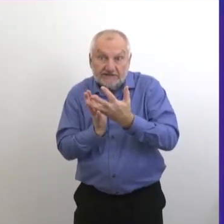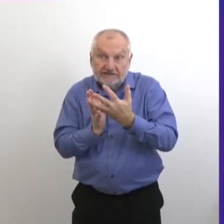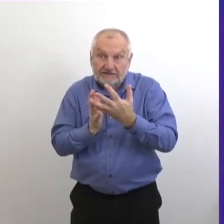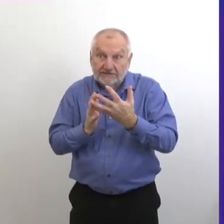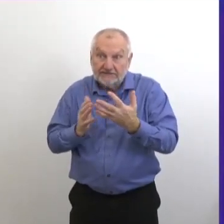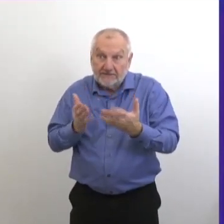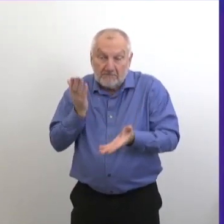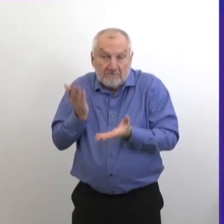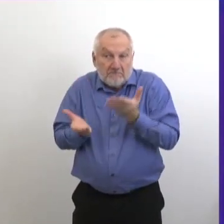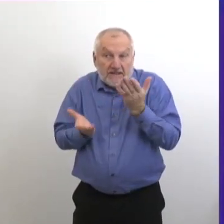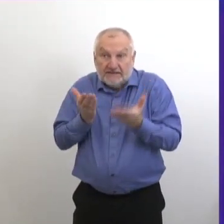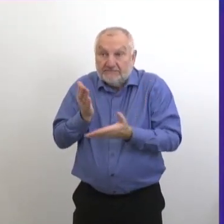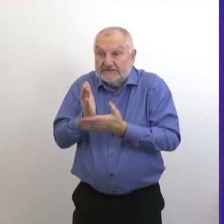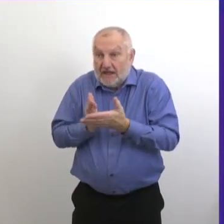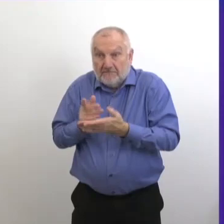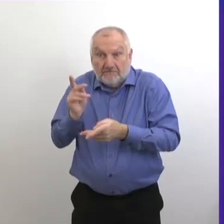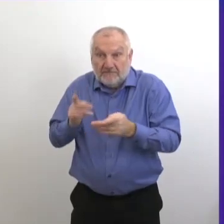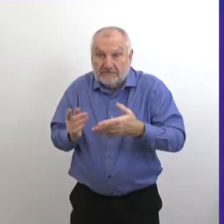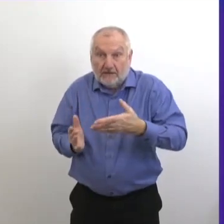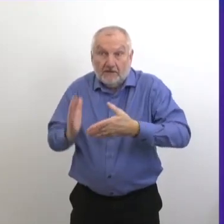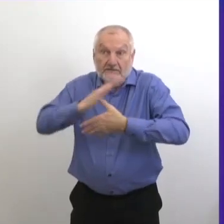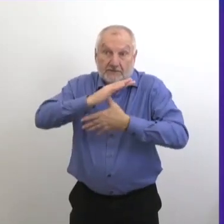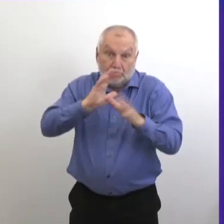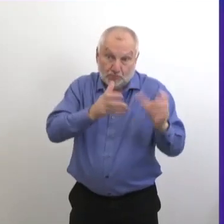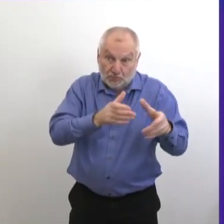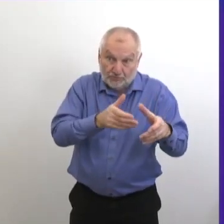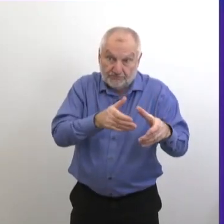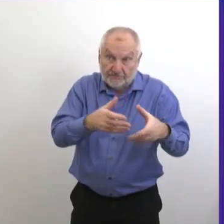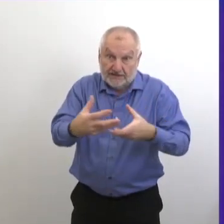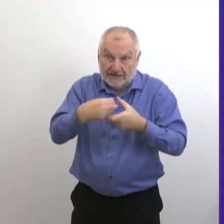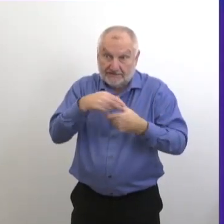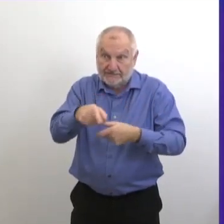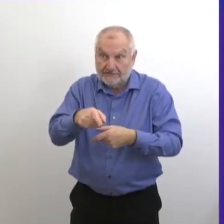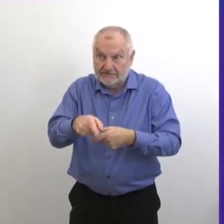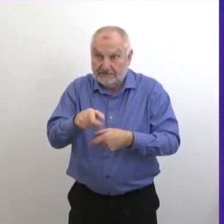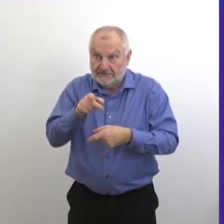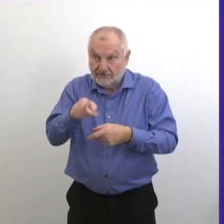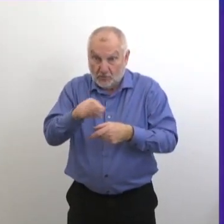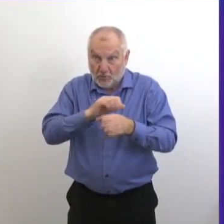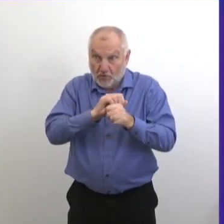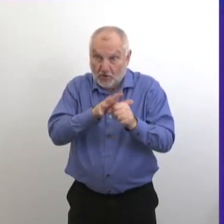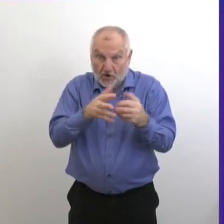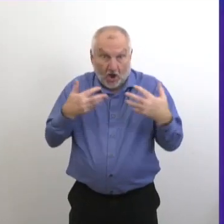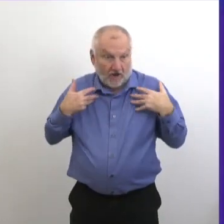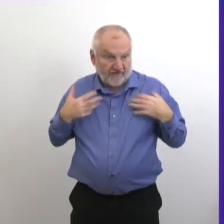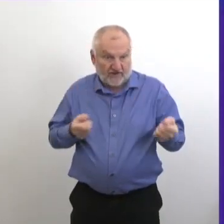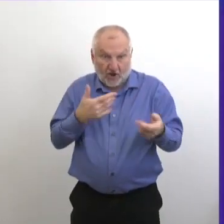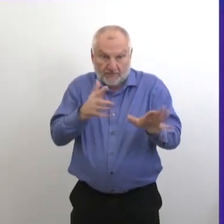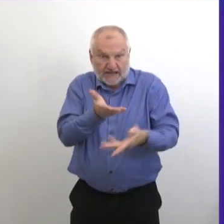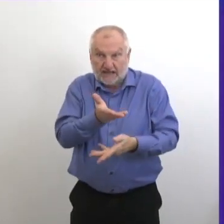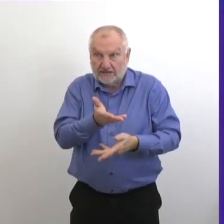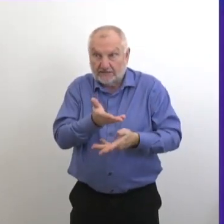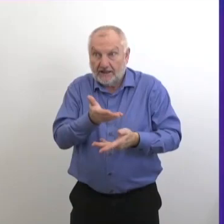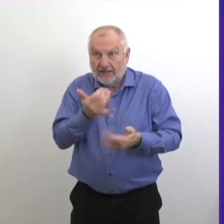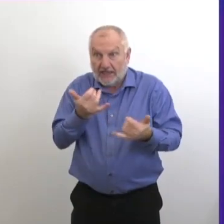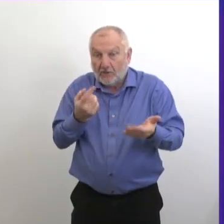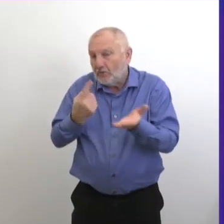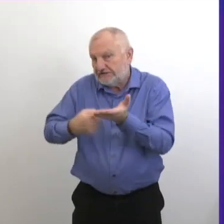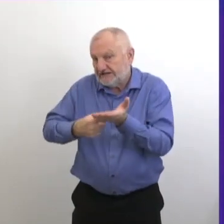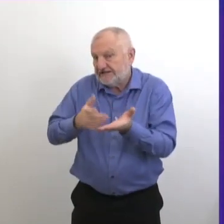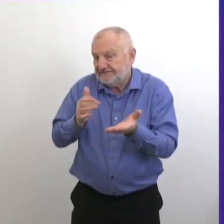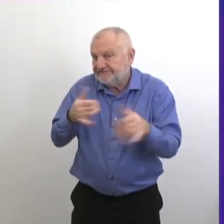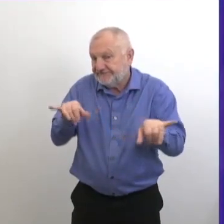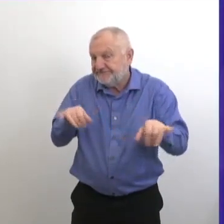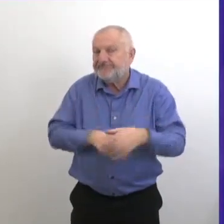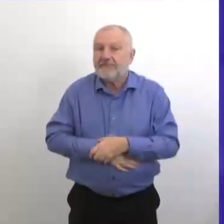qu'on va accorder aux différents groupes. Donc, les gens qui ont déjà eu la maladie et qui sont guéris, dans quel groupe de priorité on va l'établir ? Mais c'est une question sur laquelle on